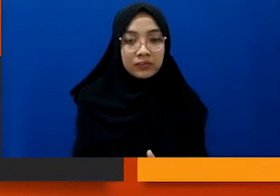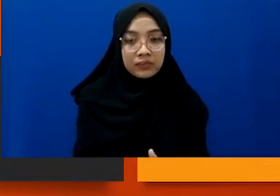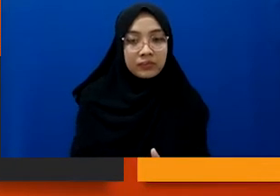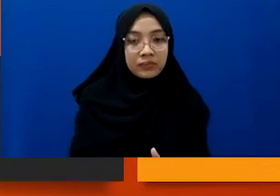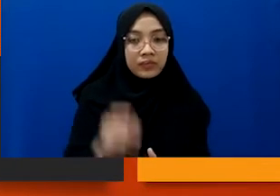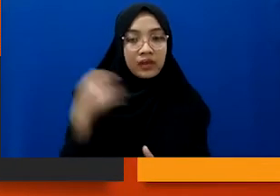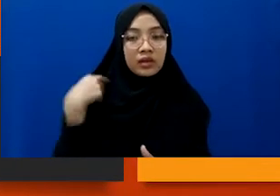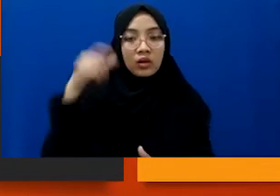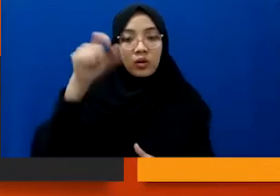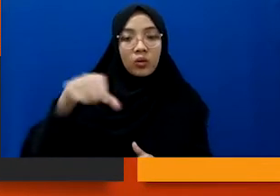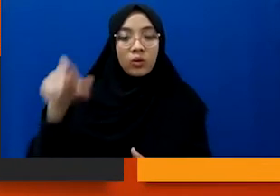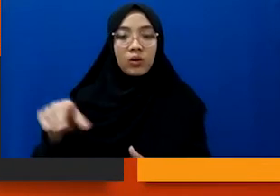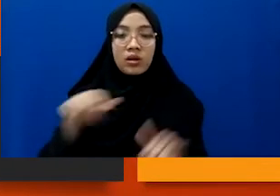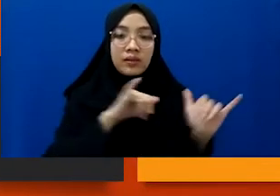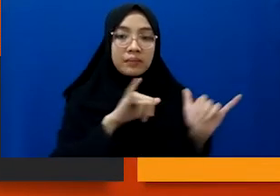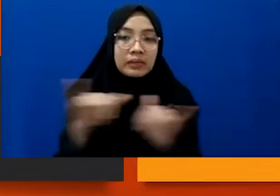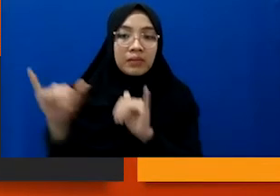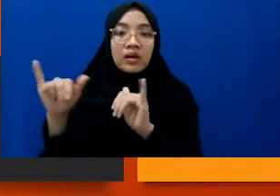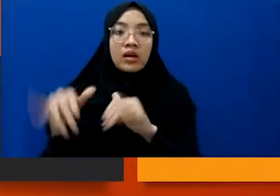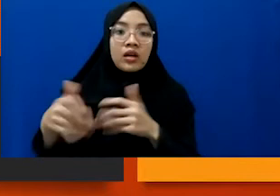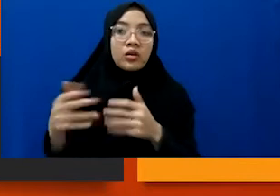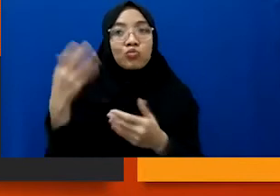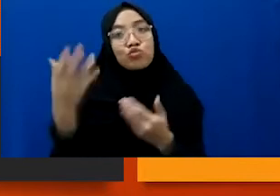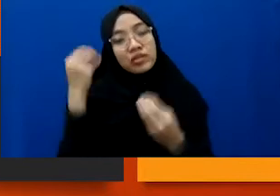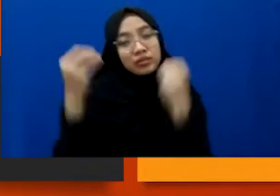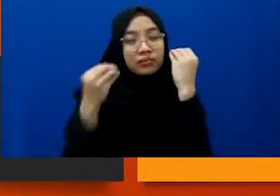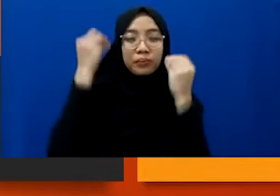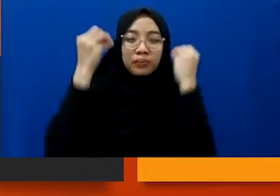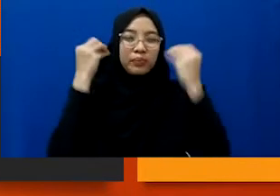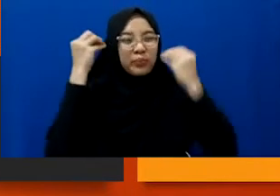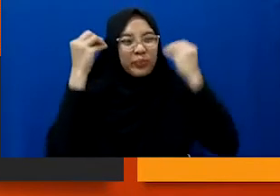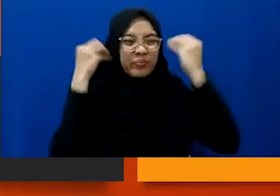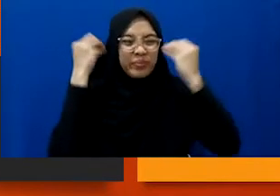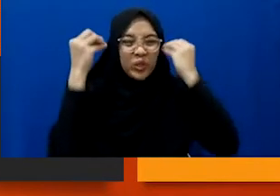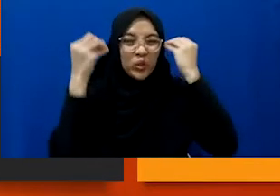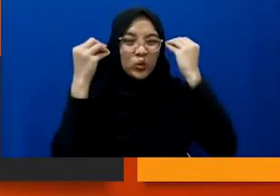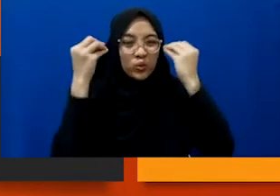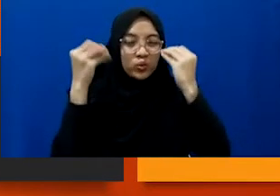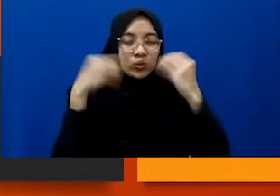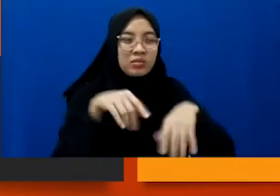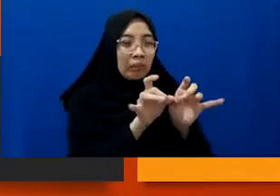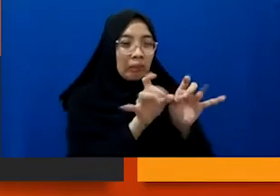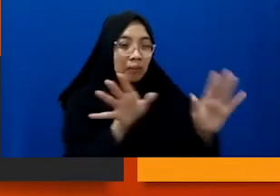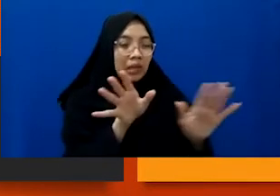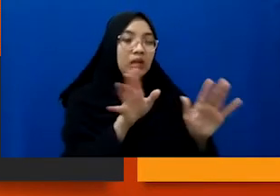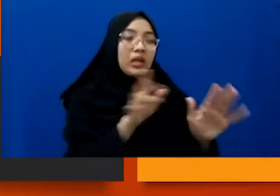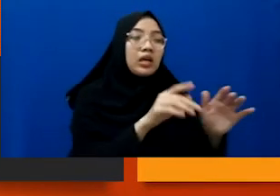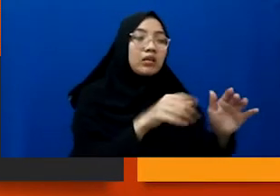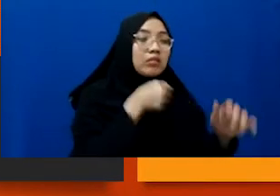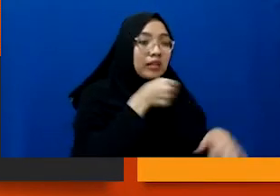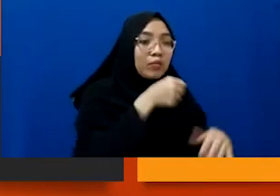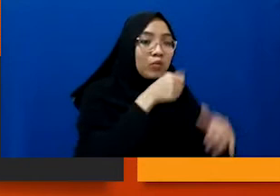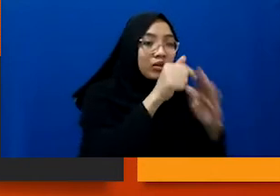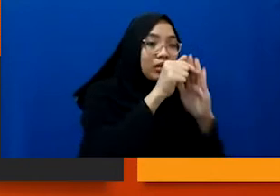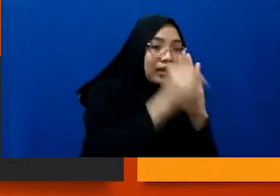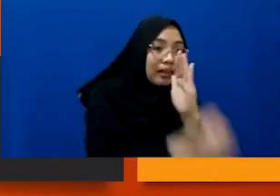ada yang menyamakan, atau mungkin agak bingung, gitu kan, apa sih bedanya liputan mendalam,